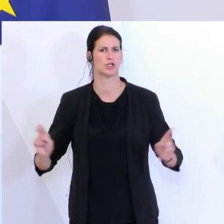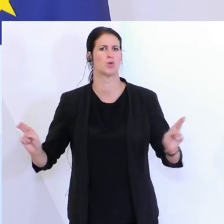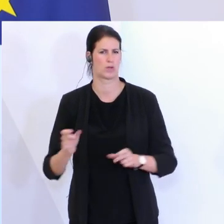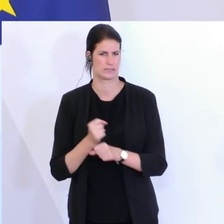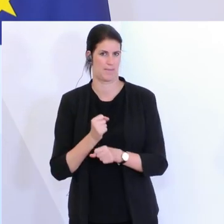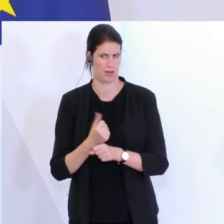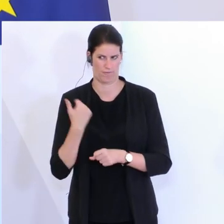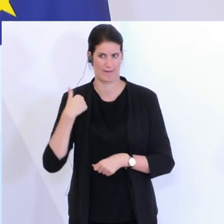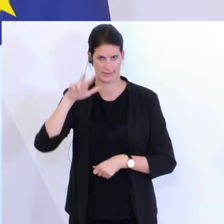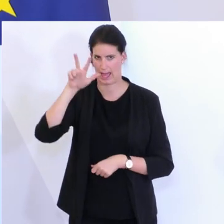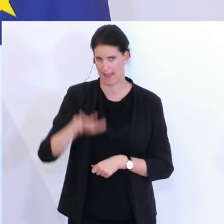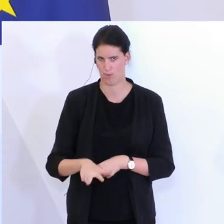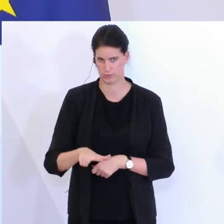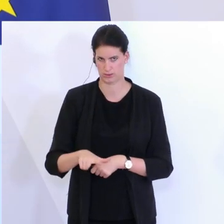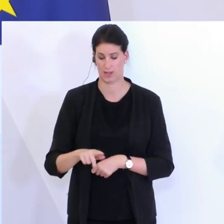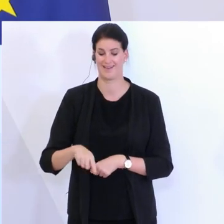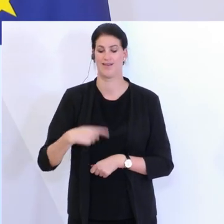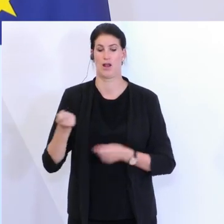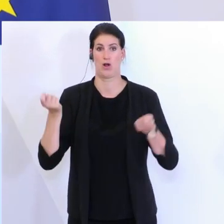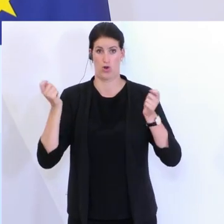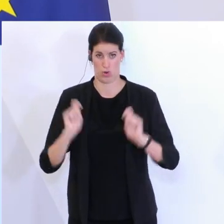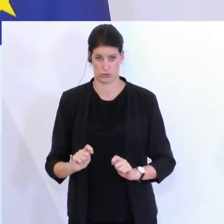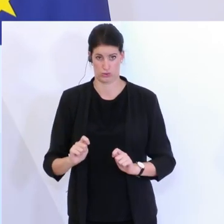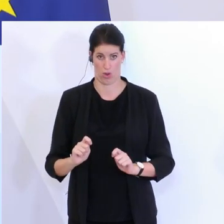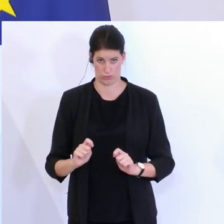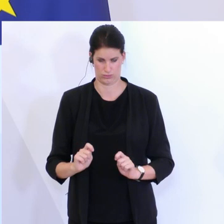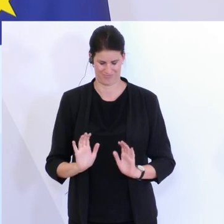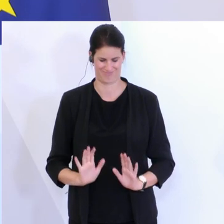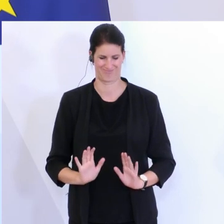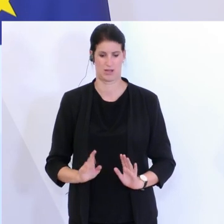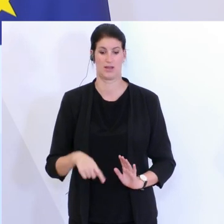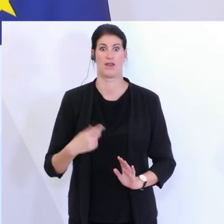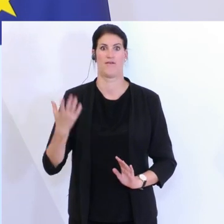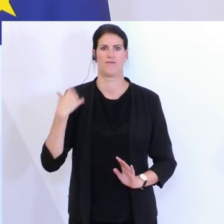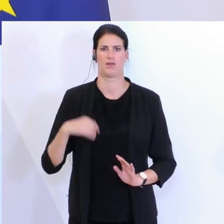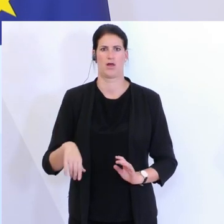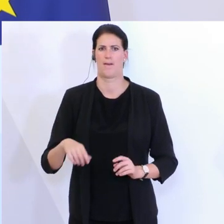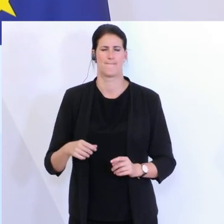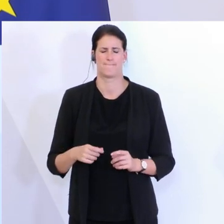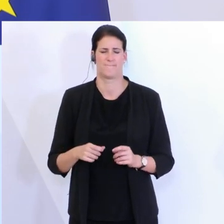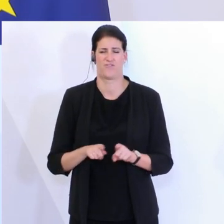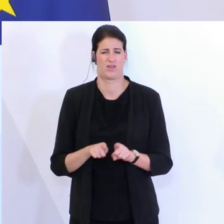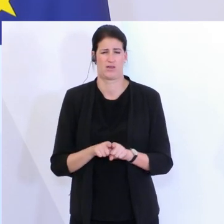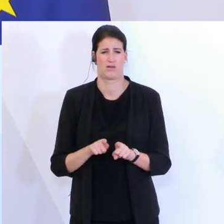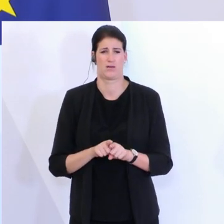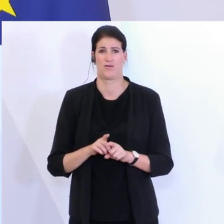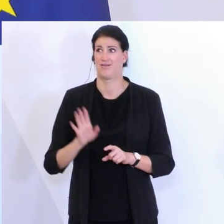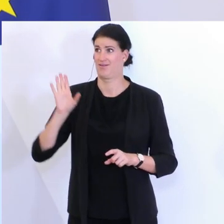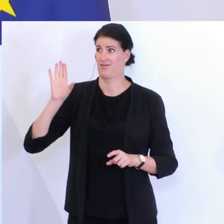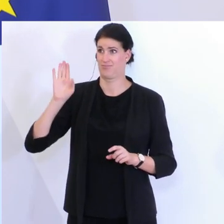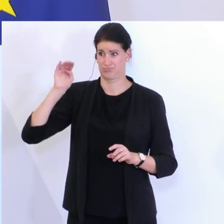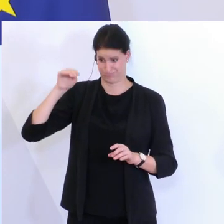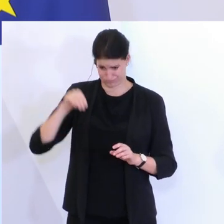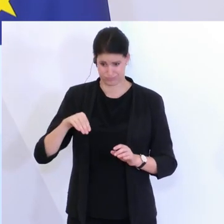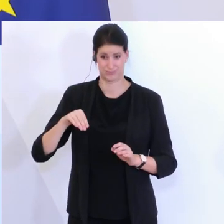drei Monate, aus diesem Lockdown wieder in die Mitte von einer Hochsaison zu springen, in den Betrieben, wo es